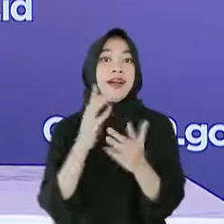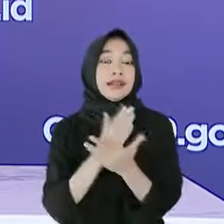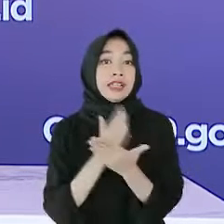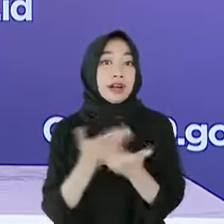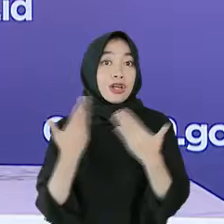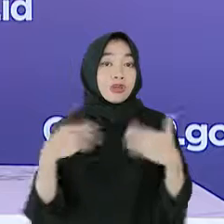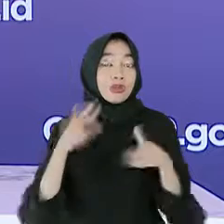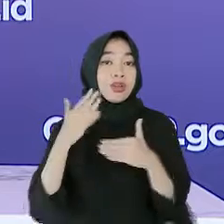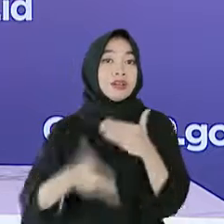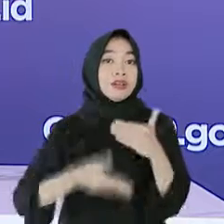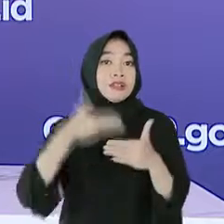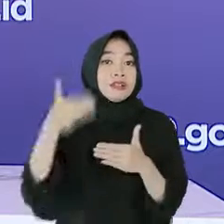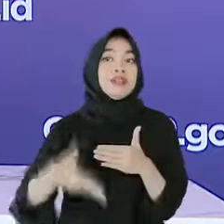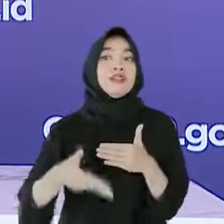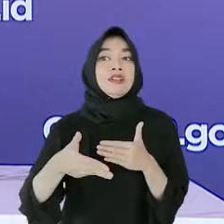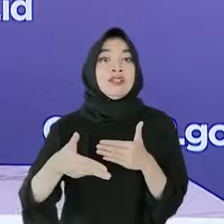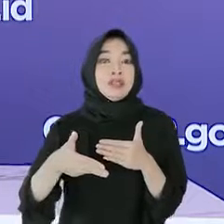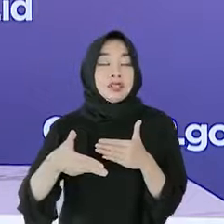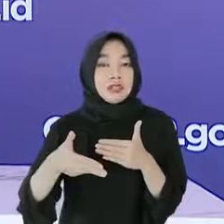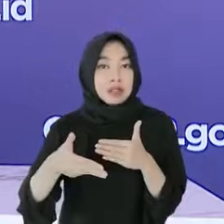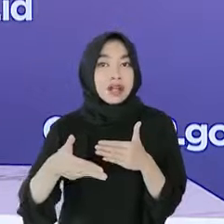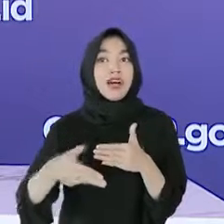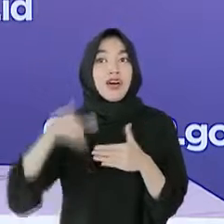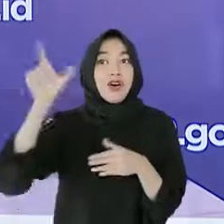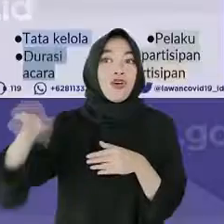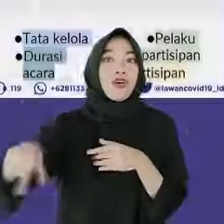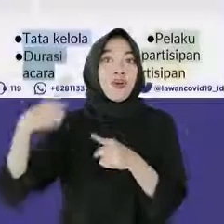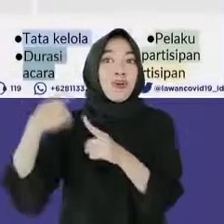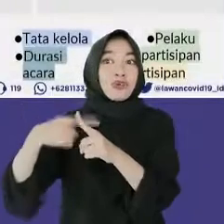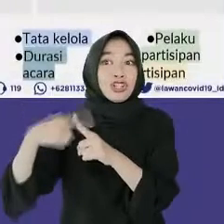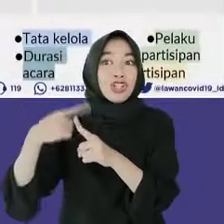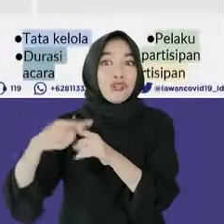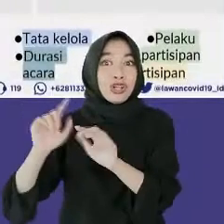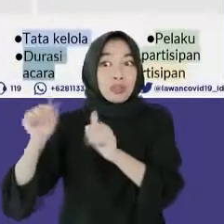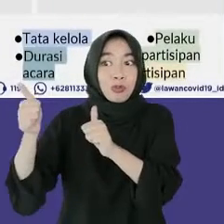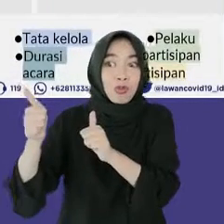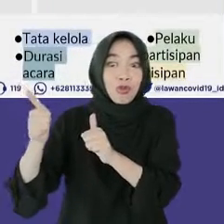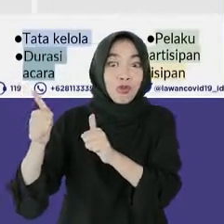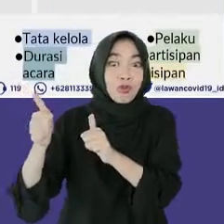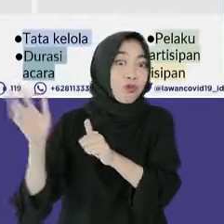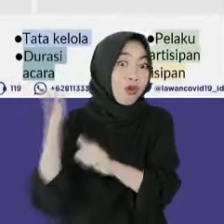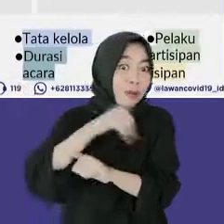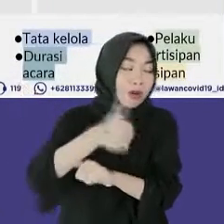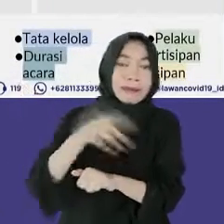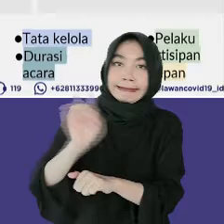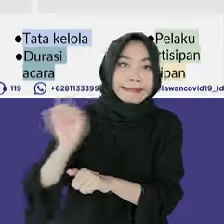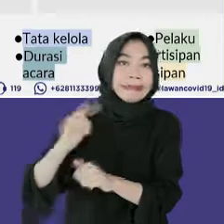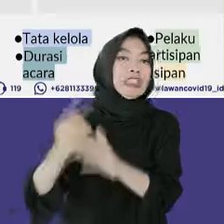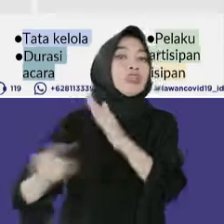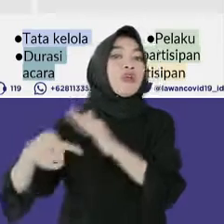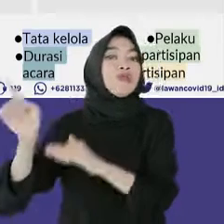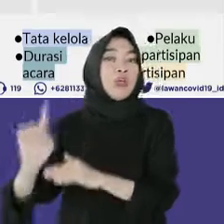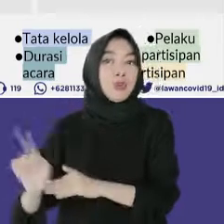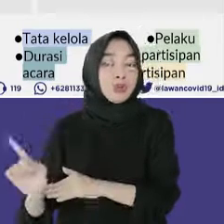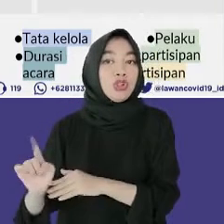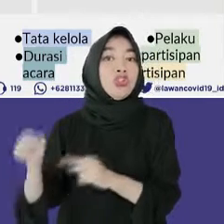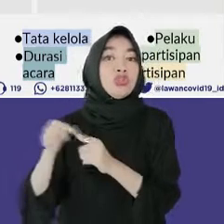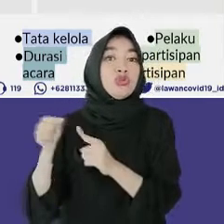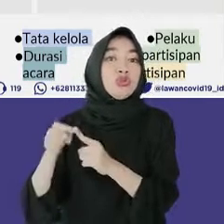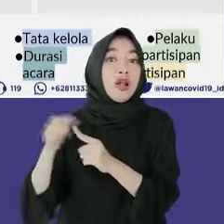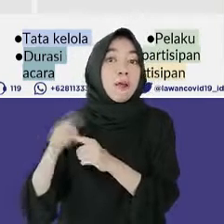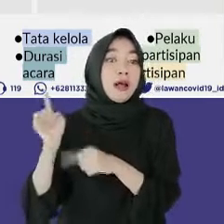Pastikan tidak ada kasus positif yang lolos untuk kembali ke daerah asal, untuk memastikan tidak terjadi